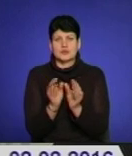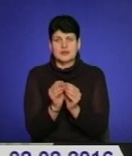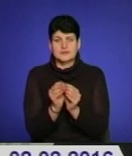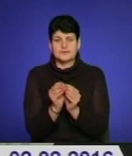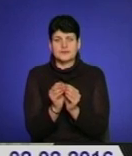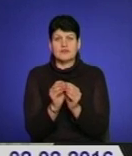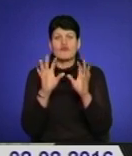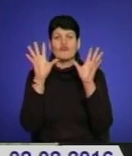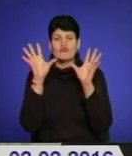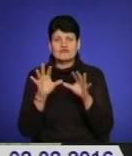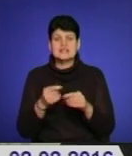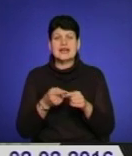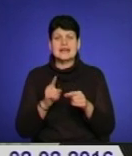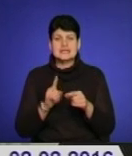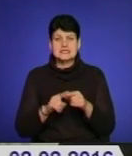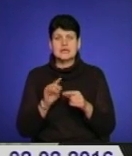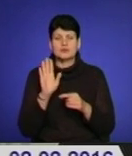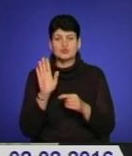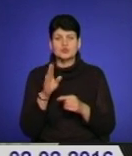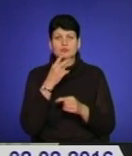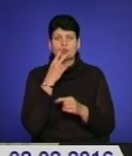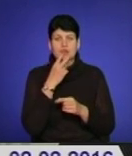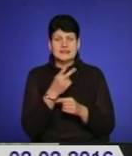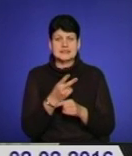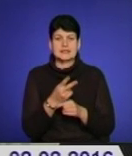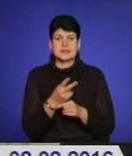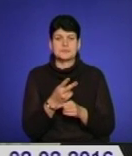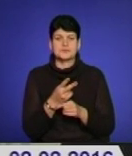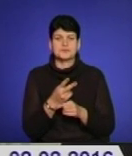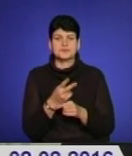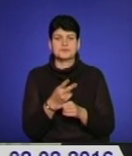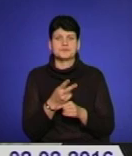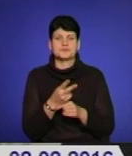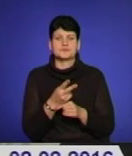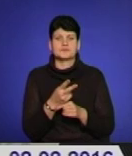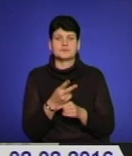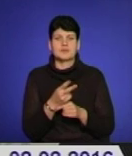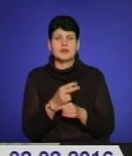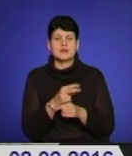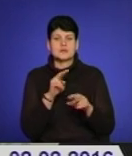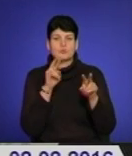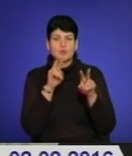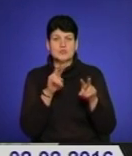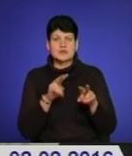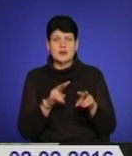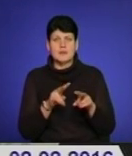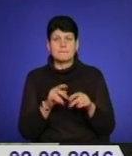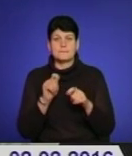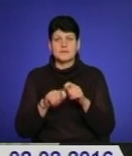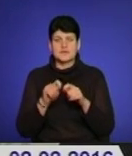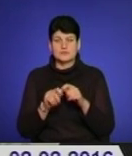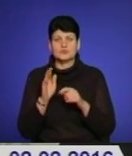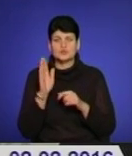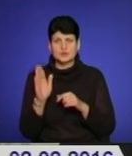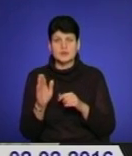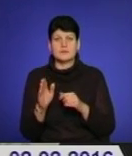все це будуть показники, моніторинг буде щоденний